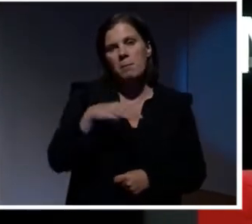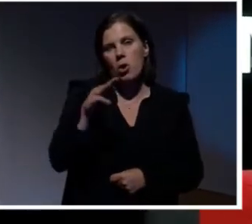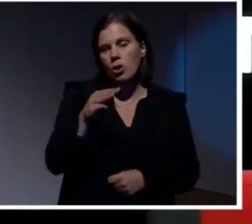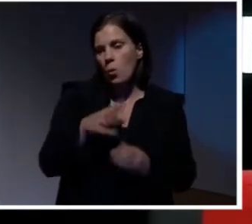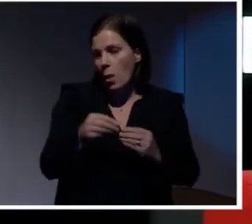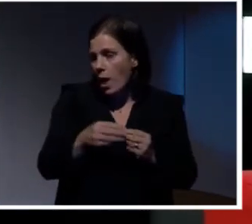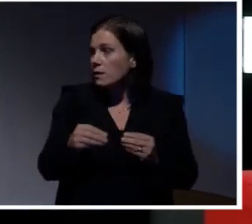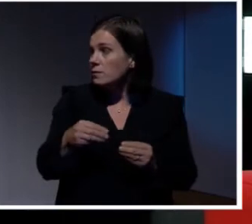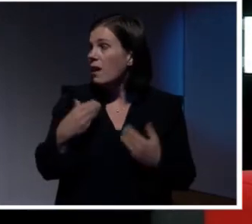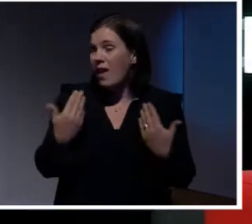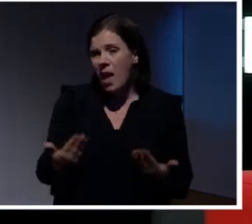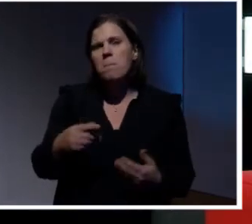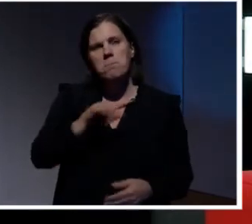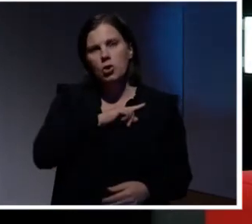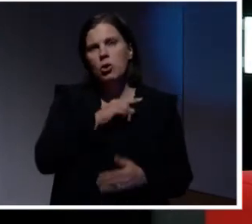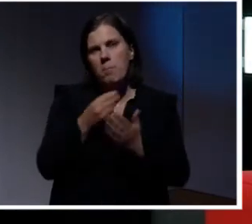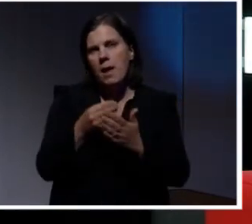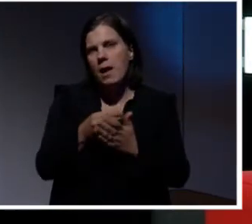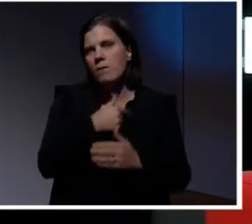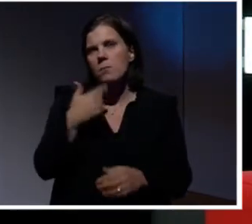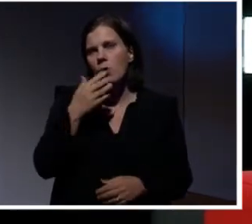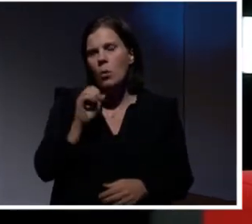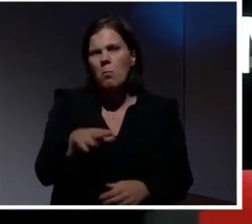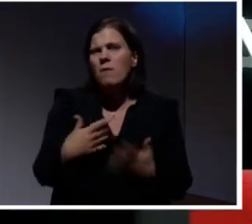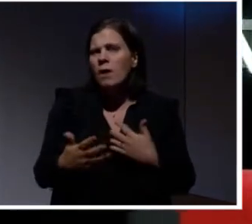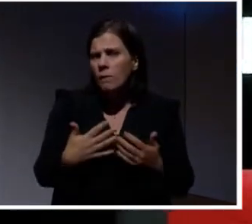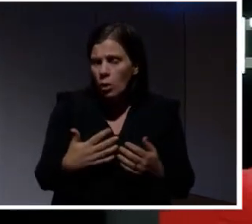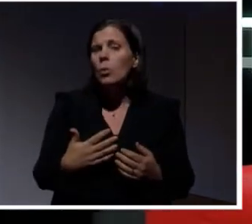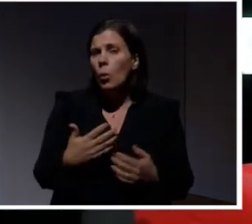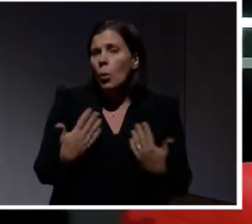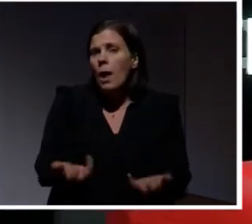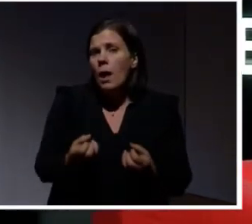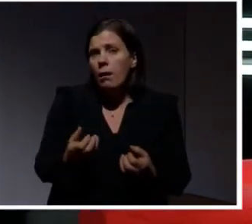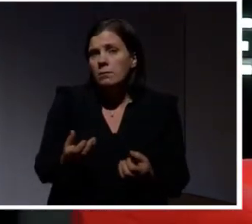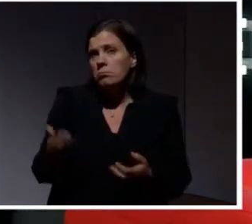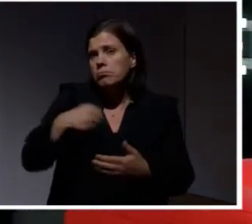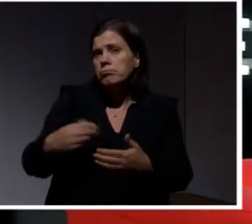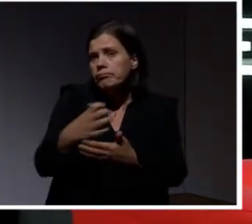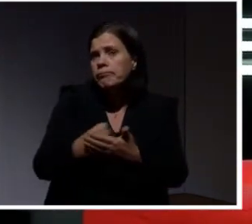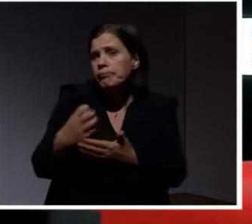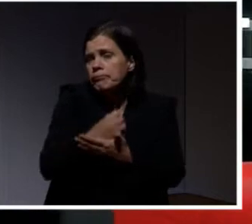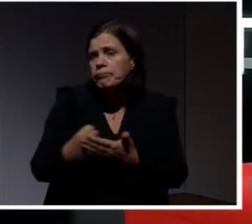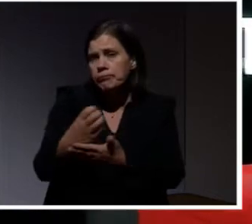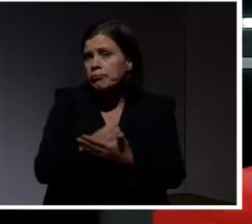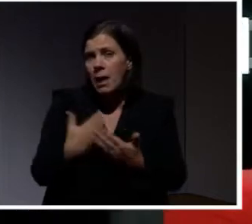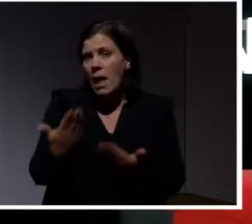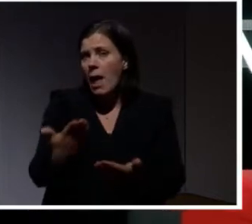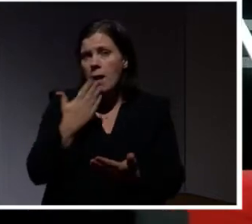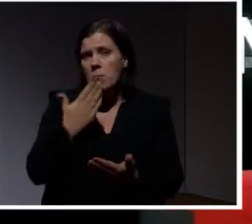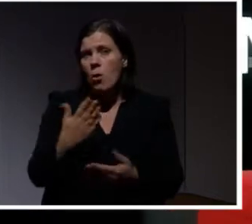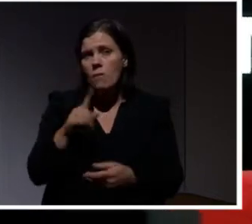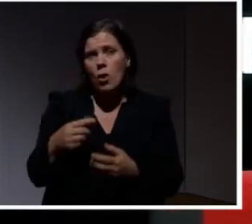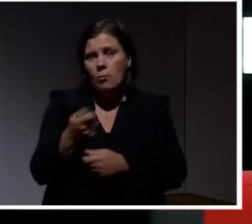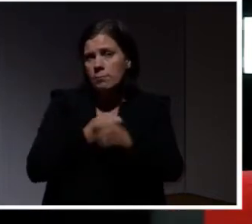Så det är rätt så mycket pengar vi pratar om här. Och varför det? Jo därför att det är lönsamt. Det är fruktansvärt lönsamt.